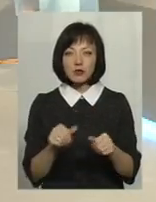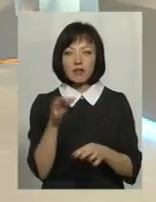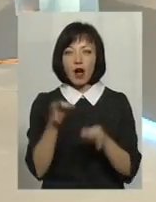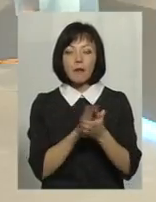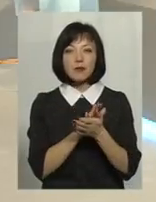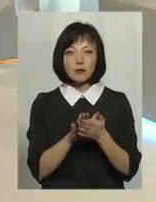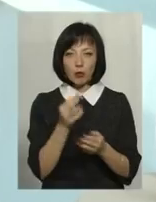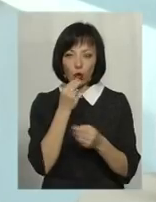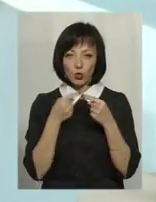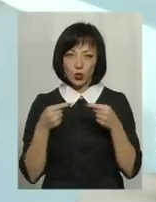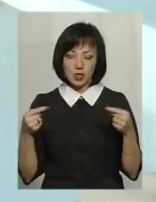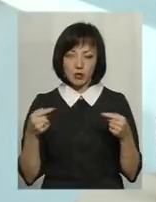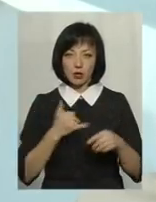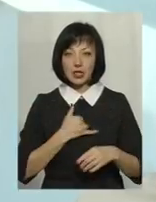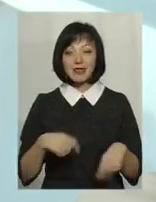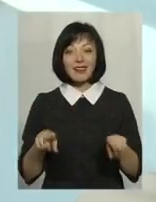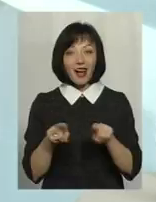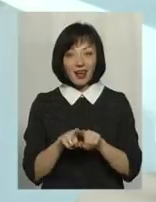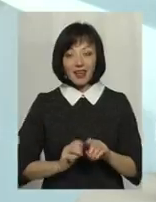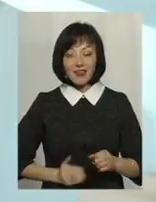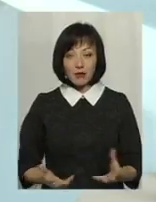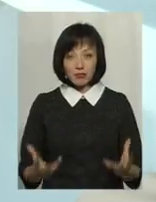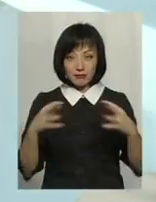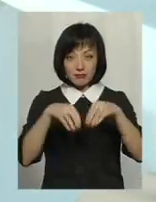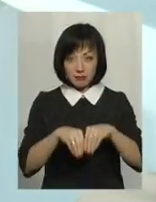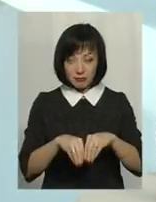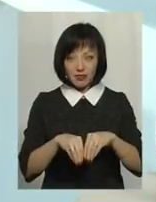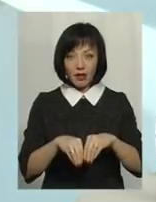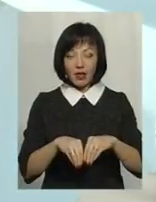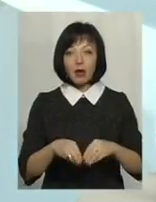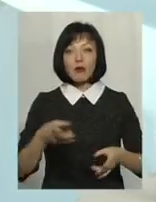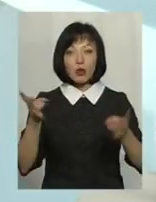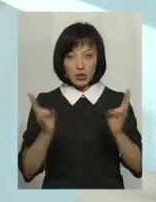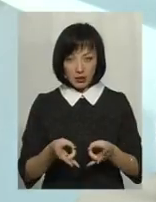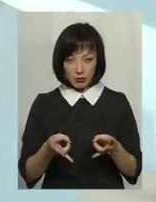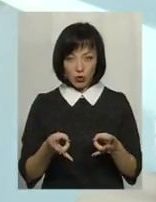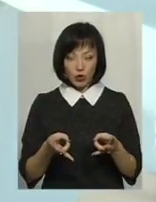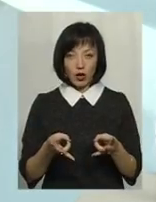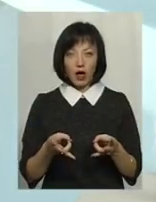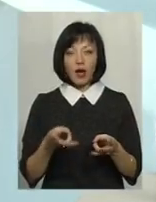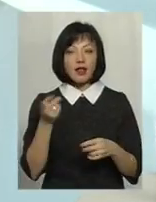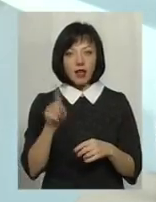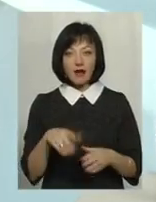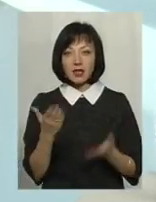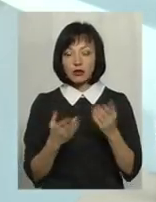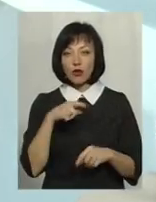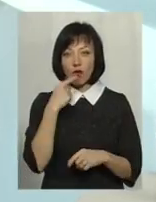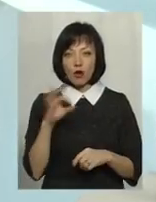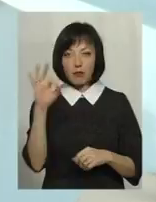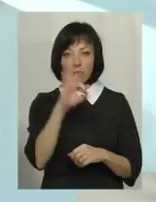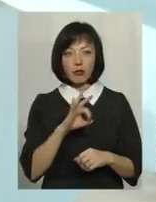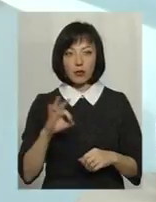продукції у нас. Тому такі кластери, об'єднати їх, звісно, що потрібно. Тому що, на якщо ми говоримо про